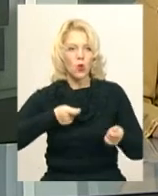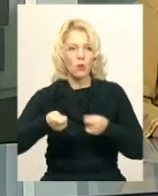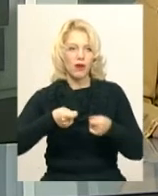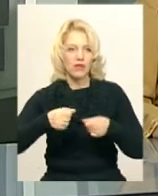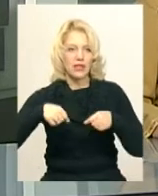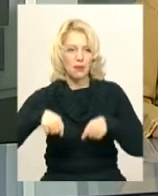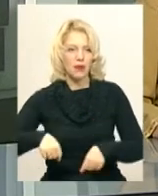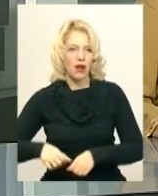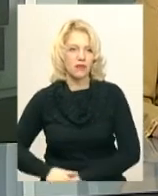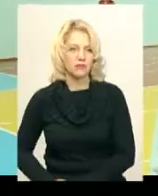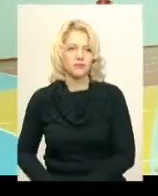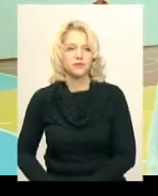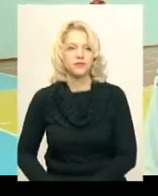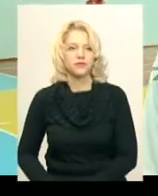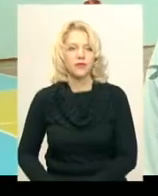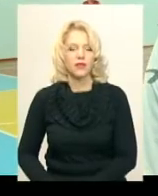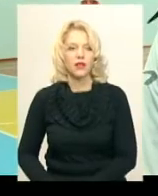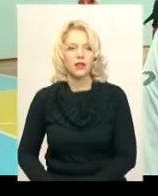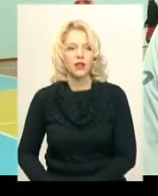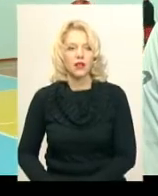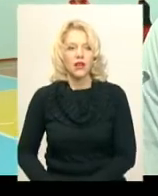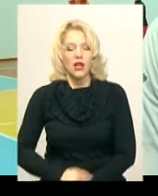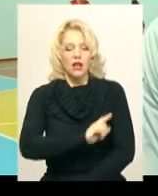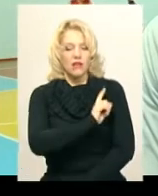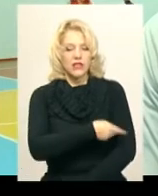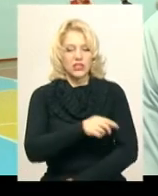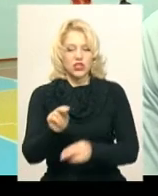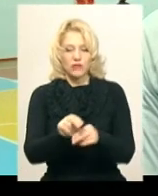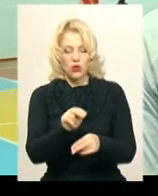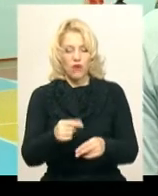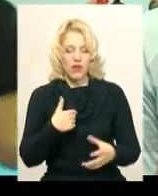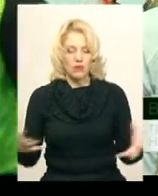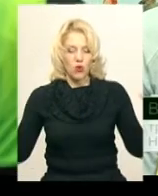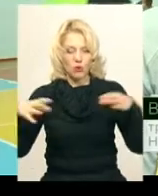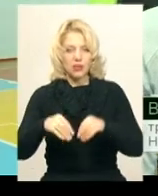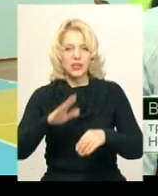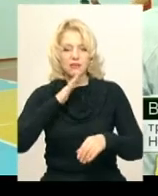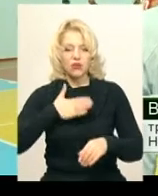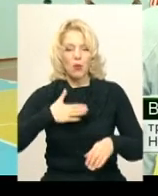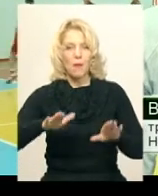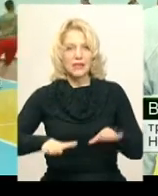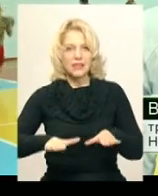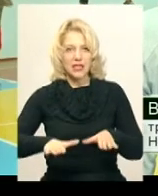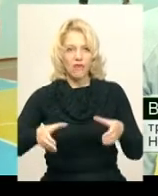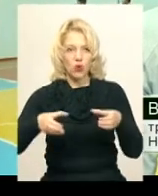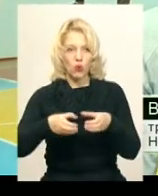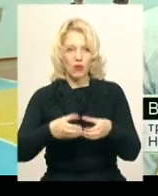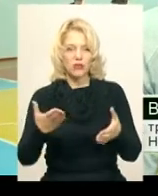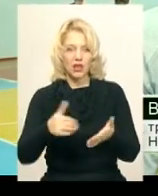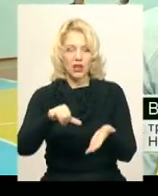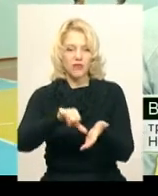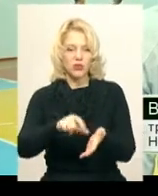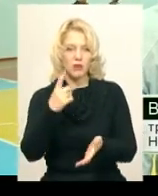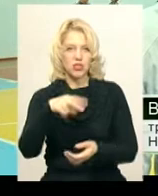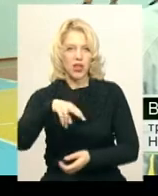права. Факультат фізичного виховання ми об'єдналися разом з нашою місцевою командою Дідібала, яка виступає у